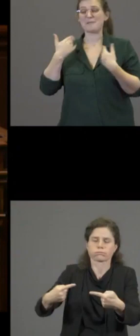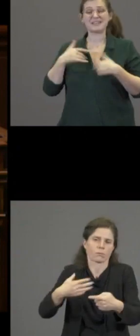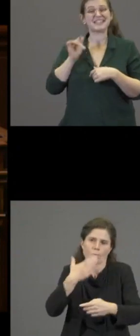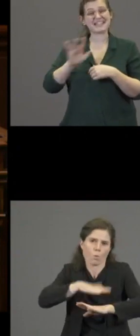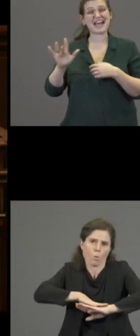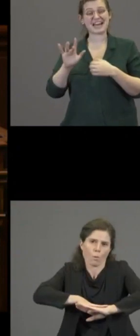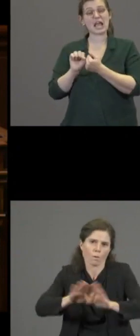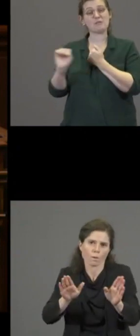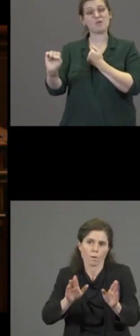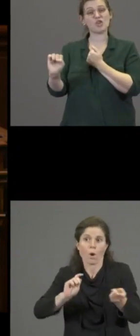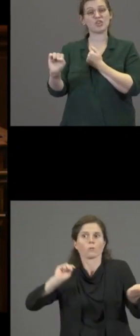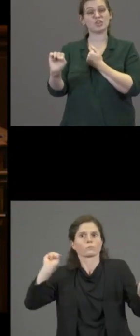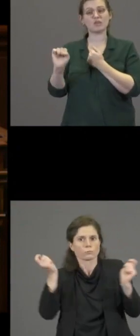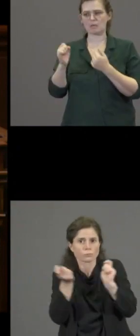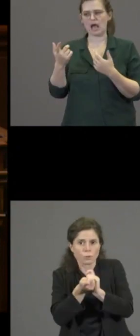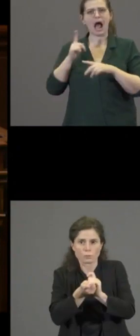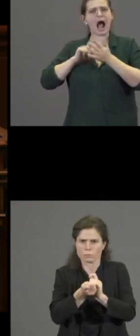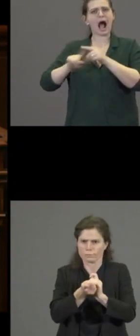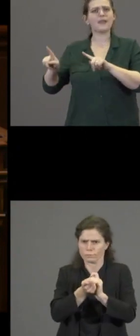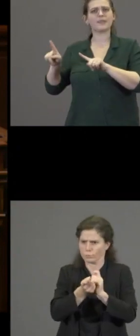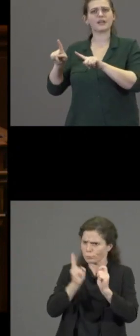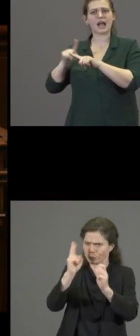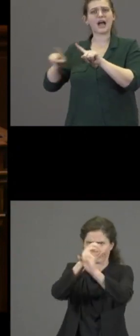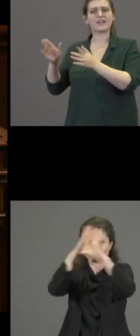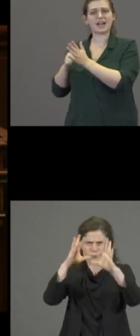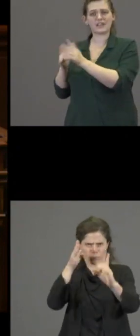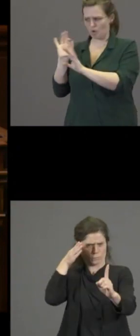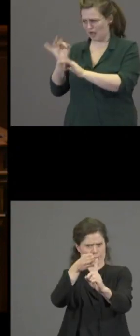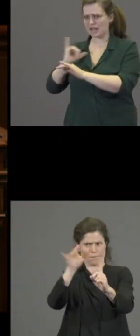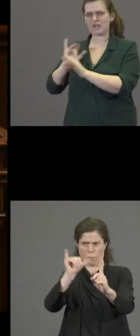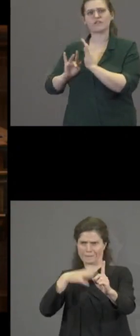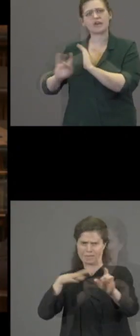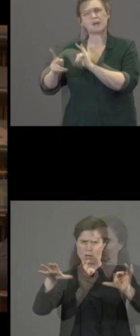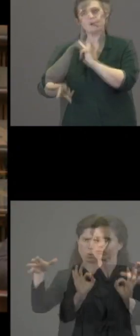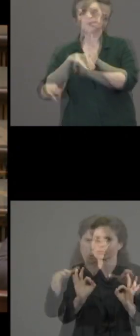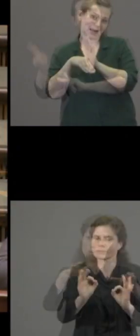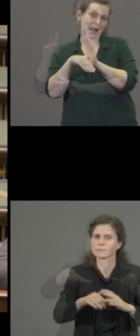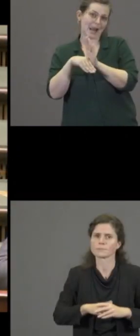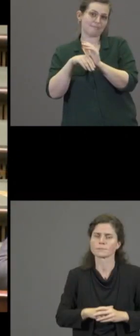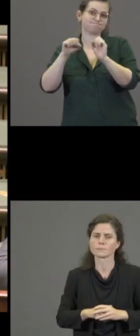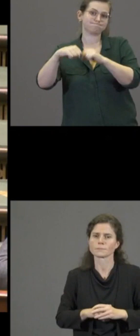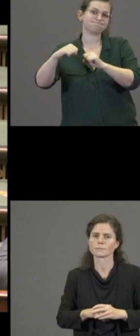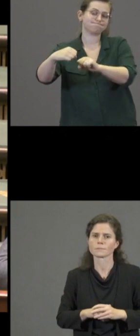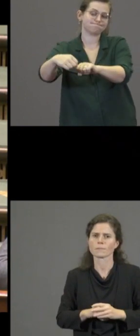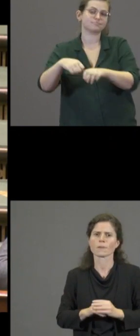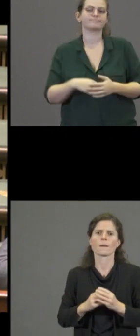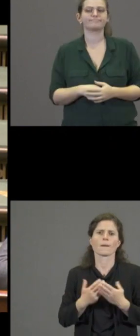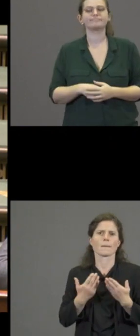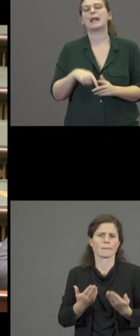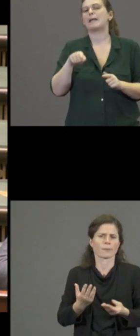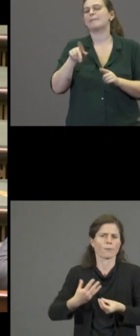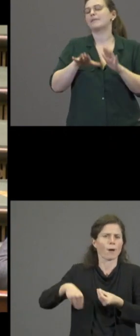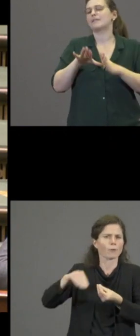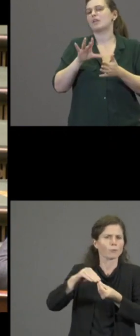andere landen wel bevorderd. En hier, wat doen we? Maximaal ook onze kinderen gaan gijzelen. Meneer de Dekker,